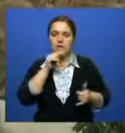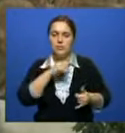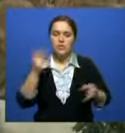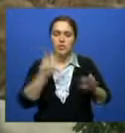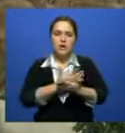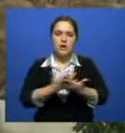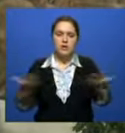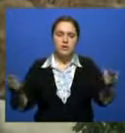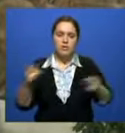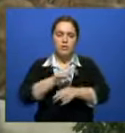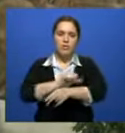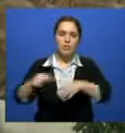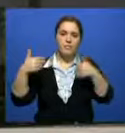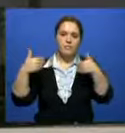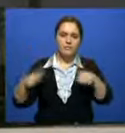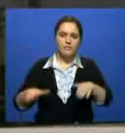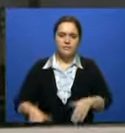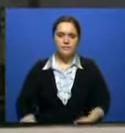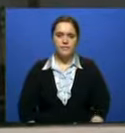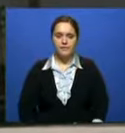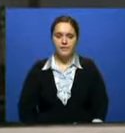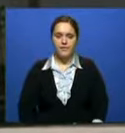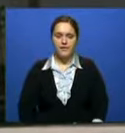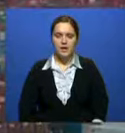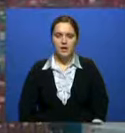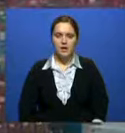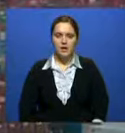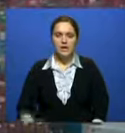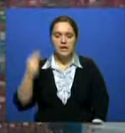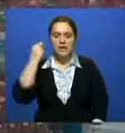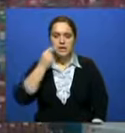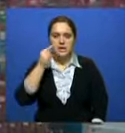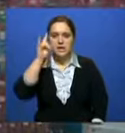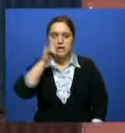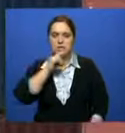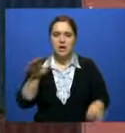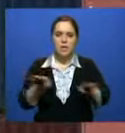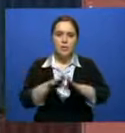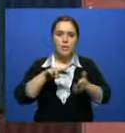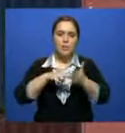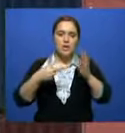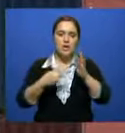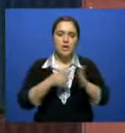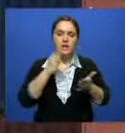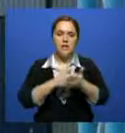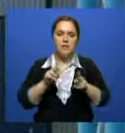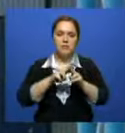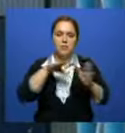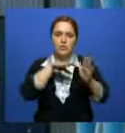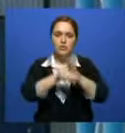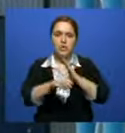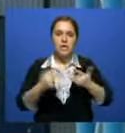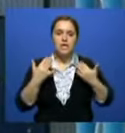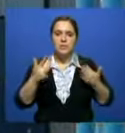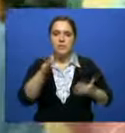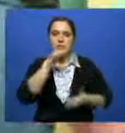товаров, вывозимых на экспорт. Стратегии развития Китая и Казахстана очень похожи. План долгосрочного развития составлен с учетом требований времени.